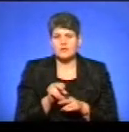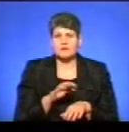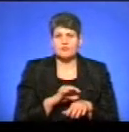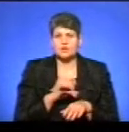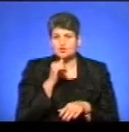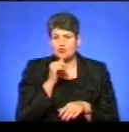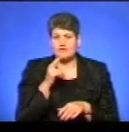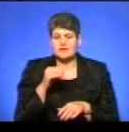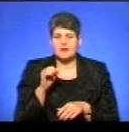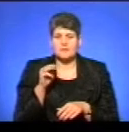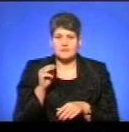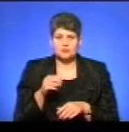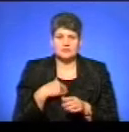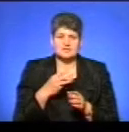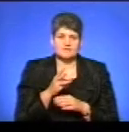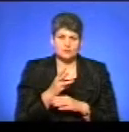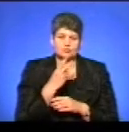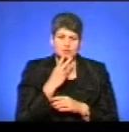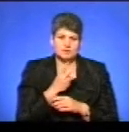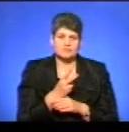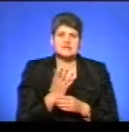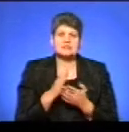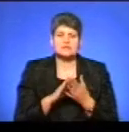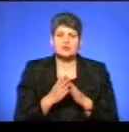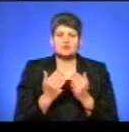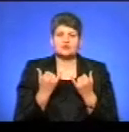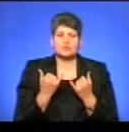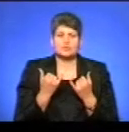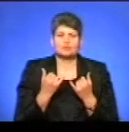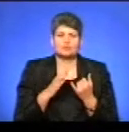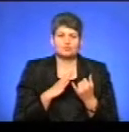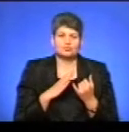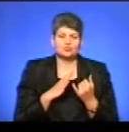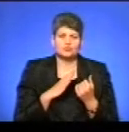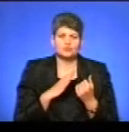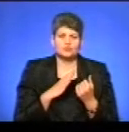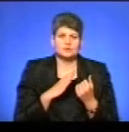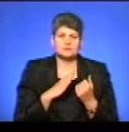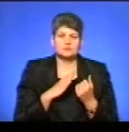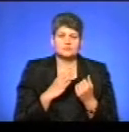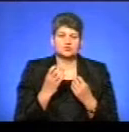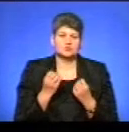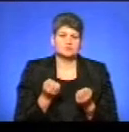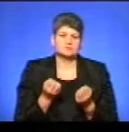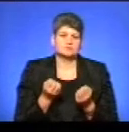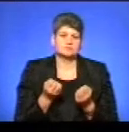цукровий діабет. У нас є відеоматеріал, давайте подивимося, яка ситуація була, ну, так, ще в